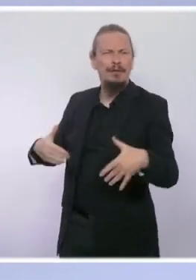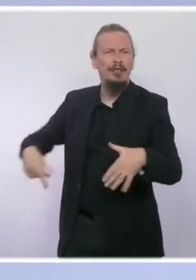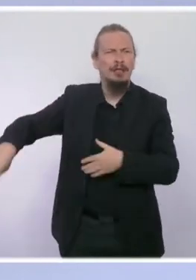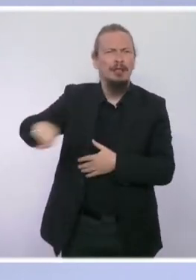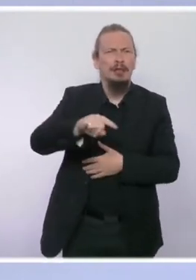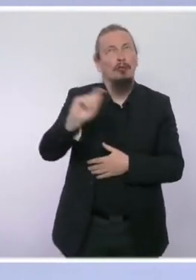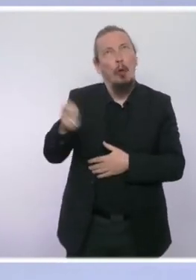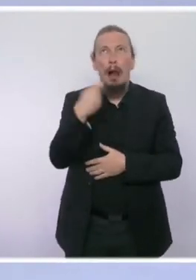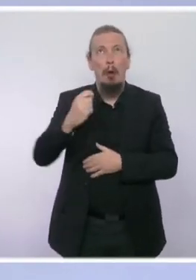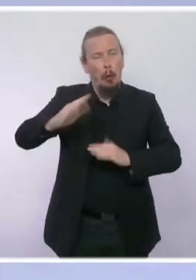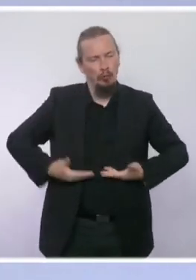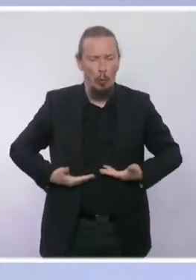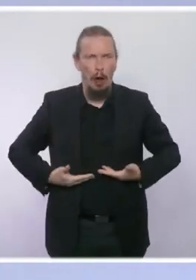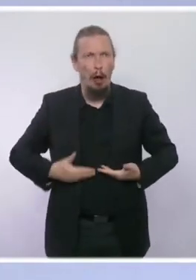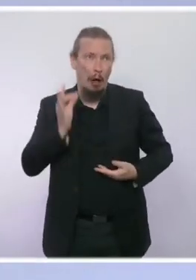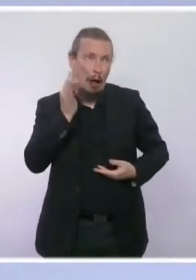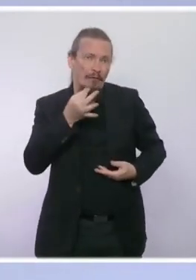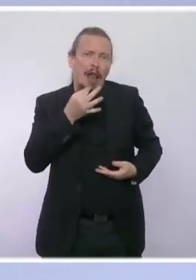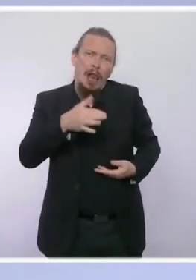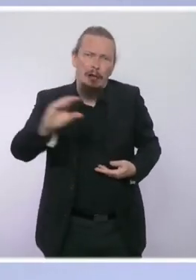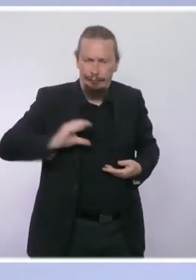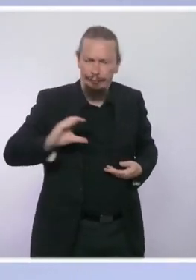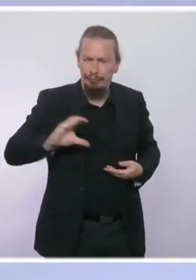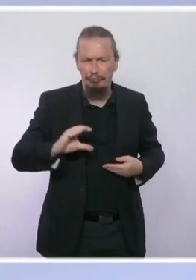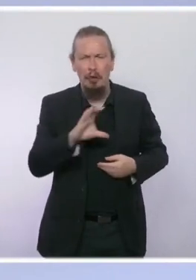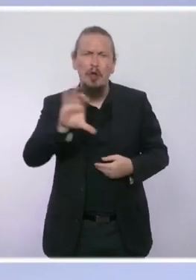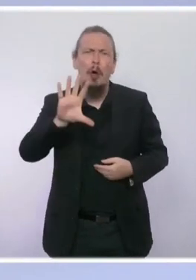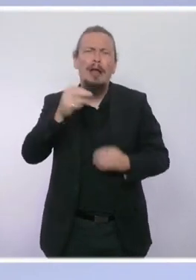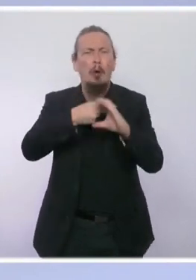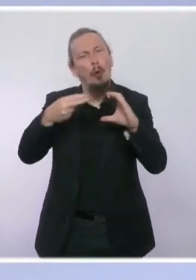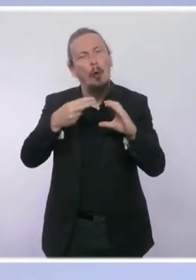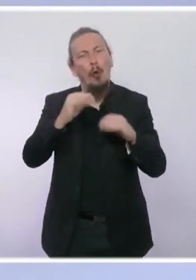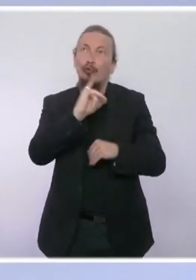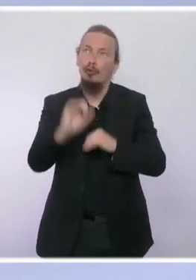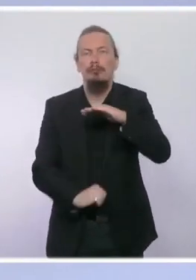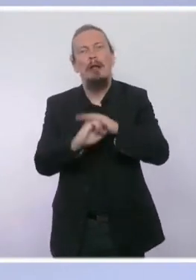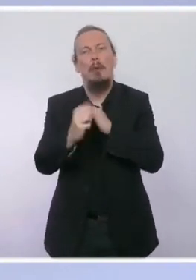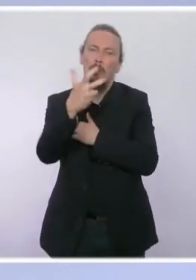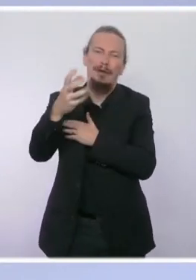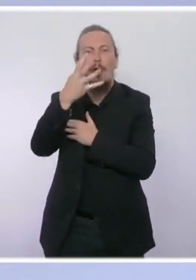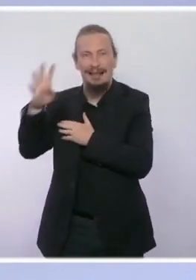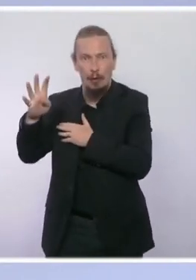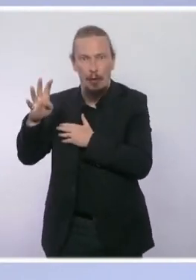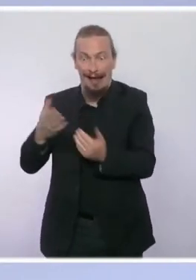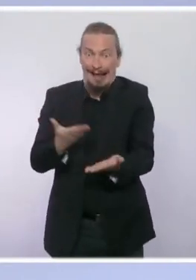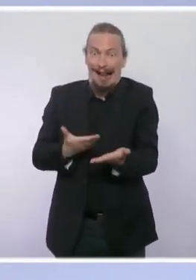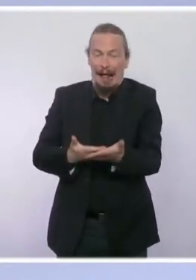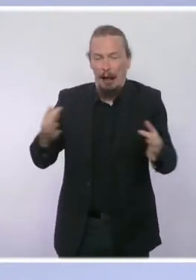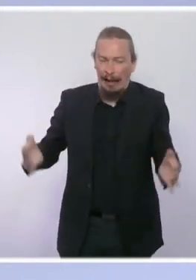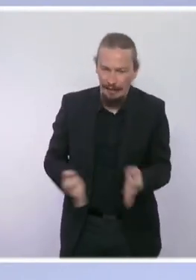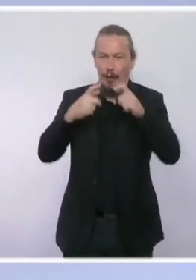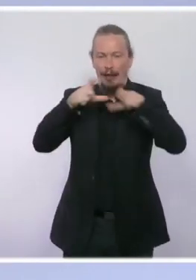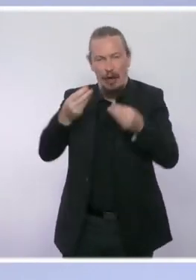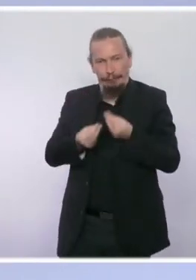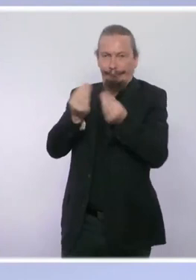habituellement au mois d'avril pour un montant moyen de 150 €, mais qui peut aller jusqu'à près de 300-400 €, recevront un chèque exceptionnel